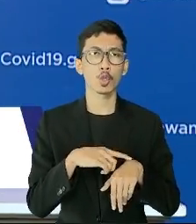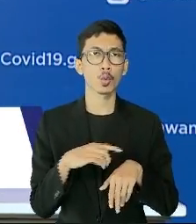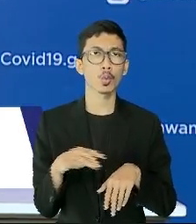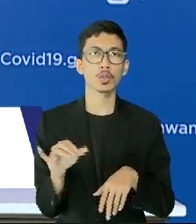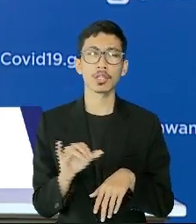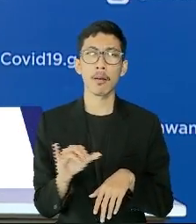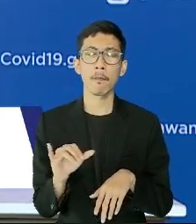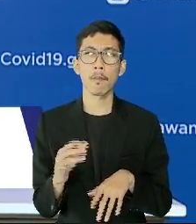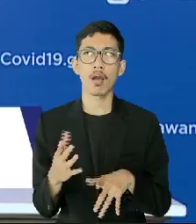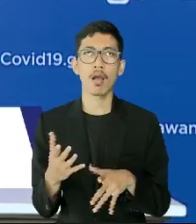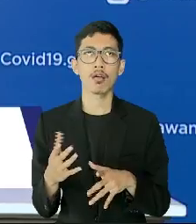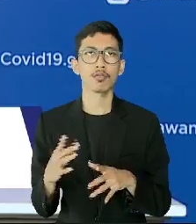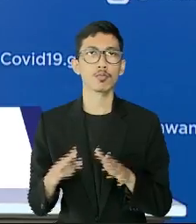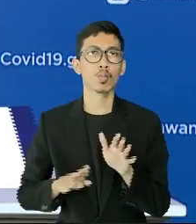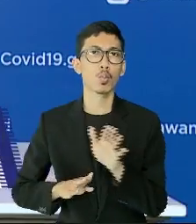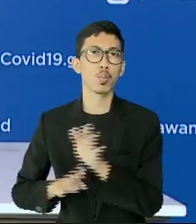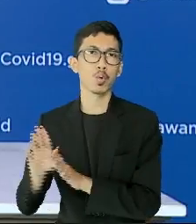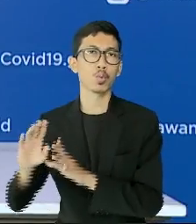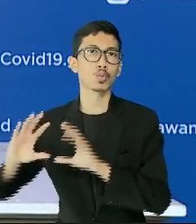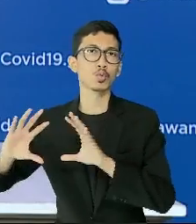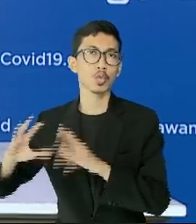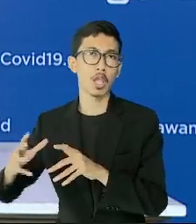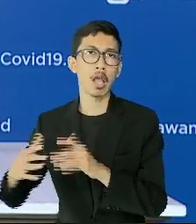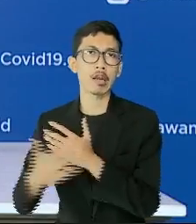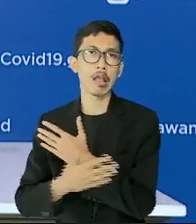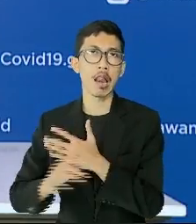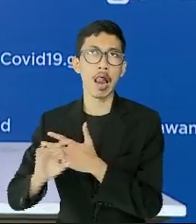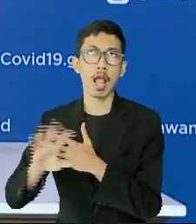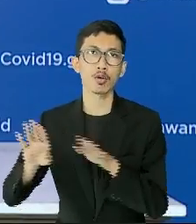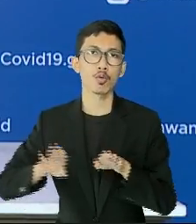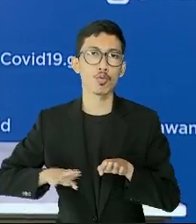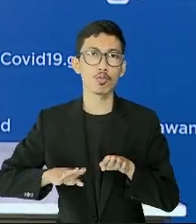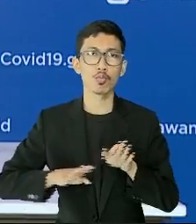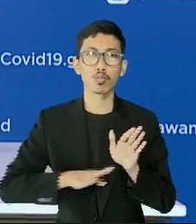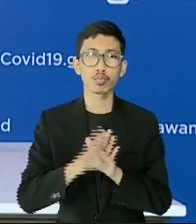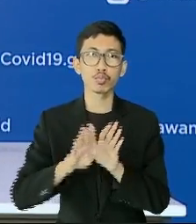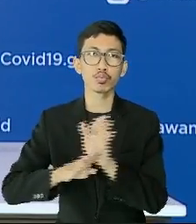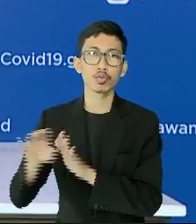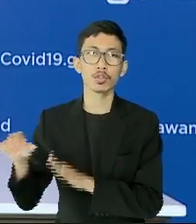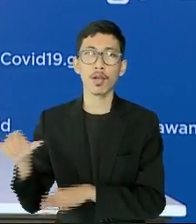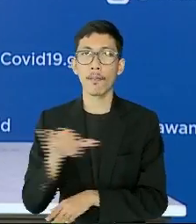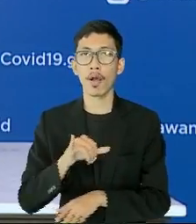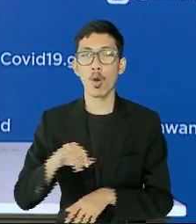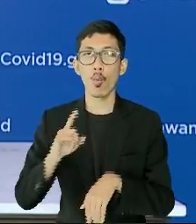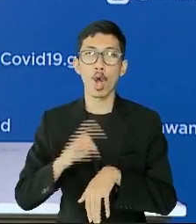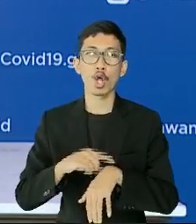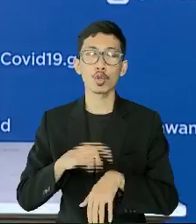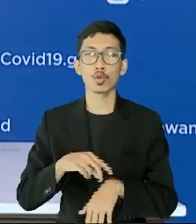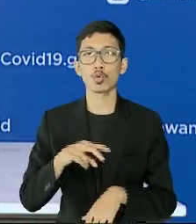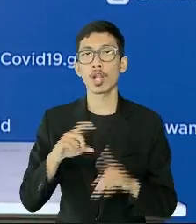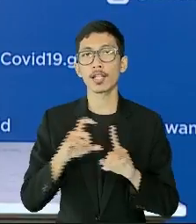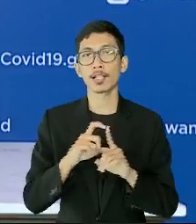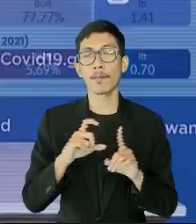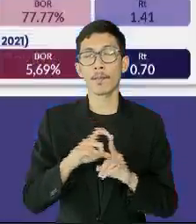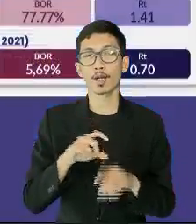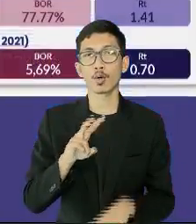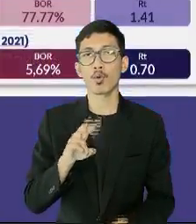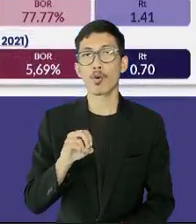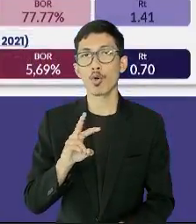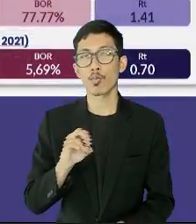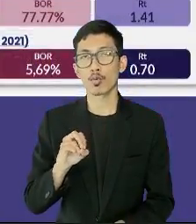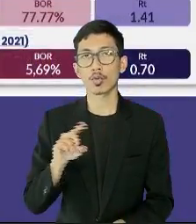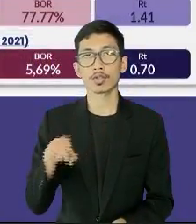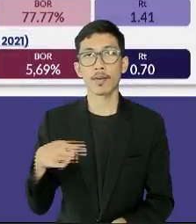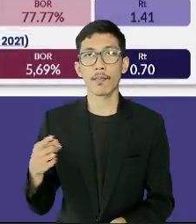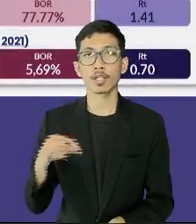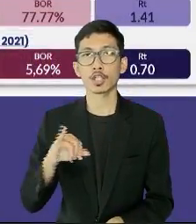puncak pertama di dunia dan beberapa negara lainnya, yaitu pada Desember 2020 dan Januari 2021.